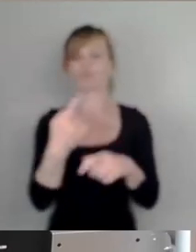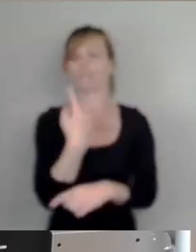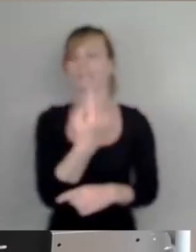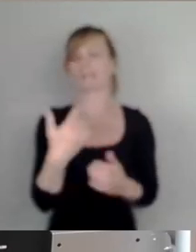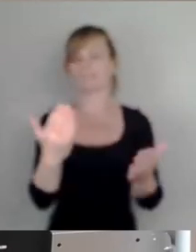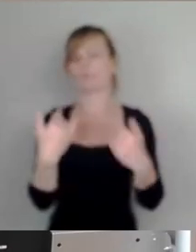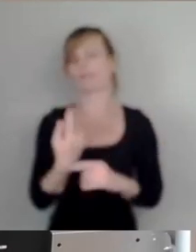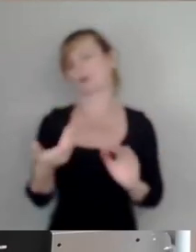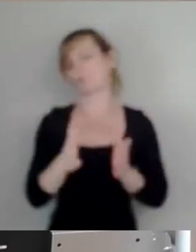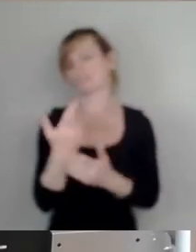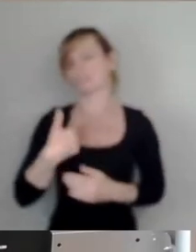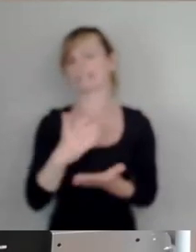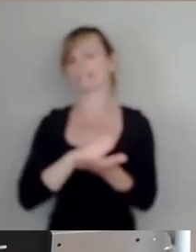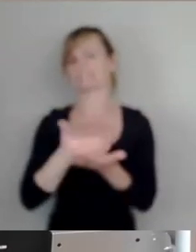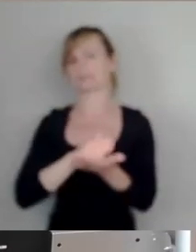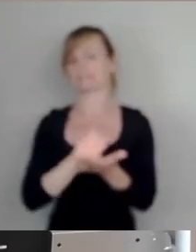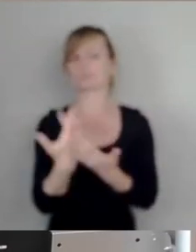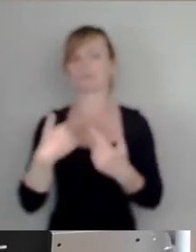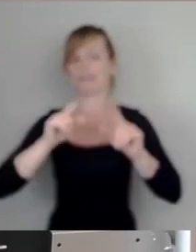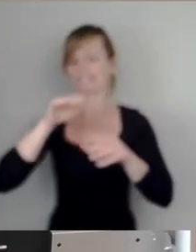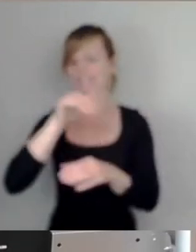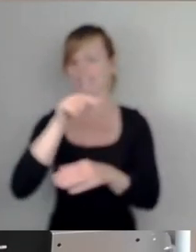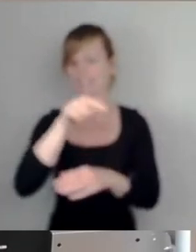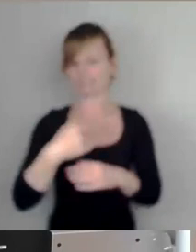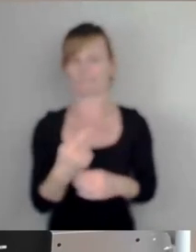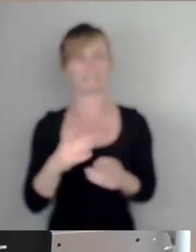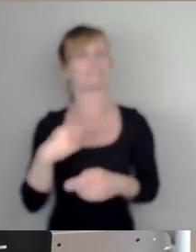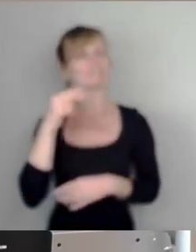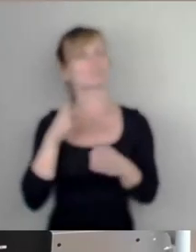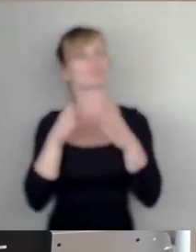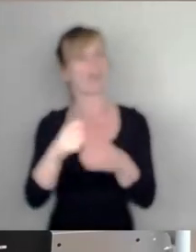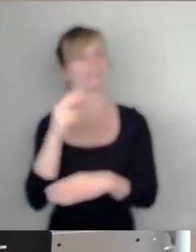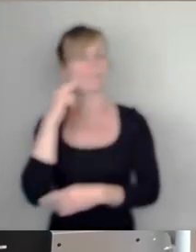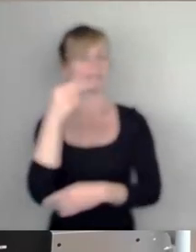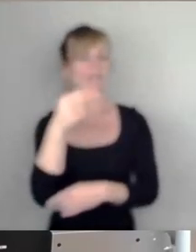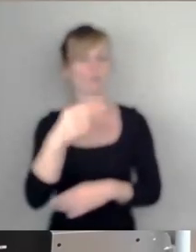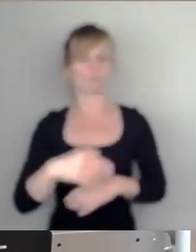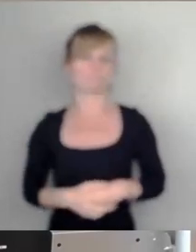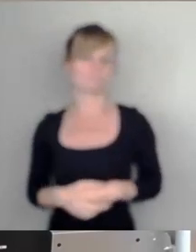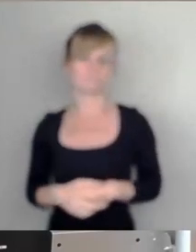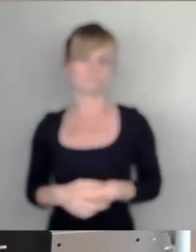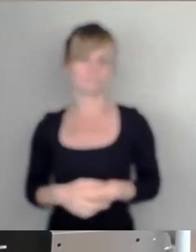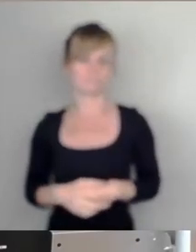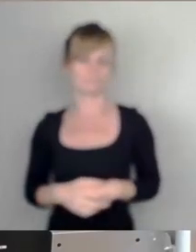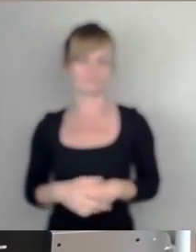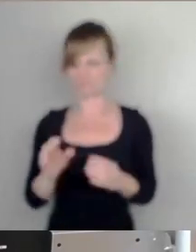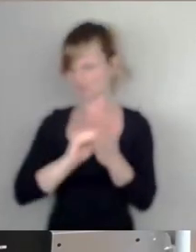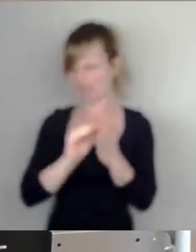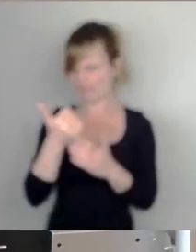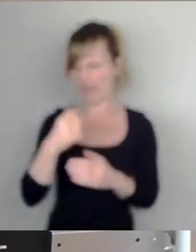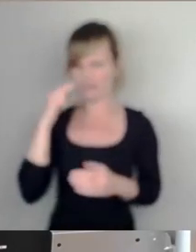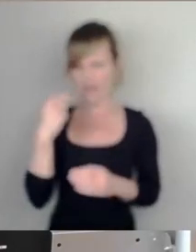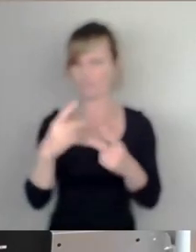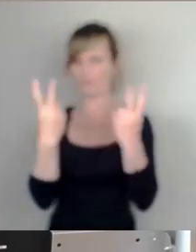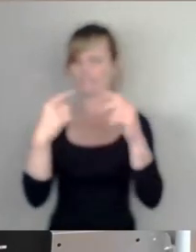meine Interpretation davon, was das ist, so eine Straßenbenennung. Schreibt man einen Namen auf ein offizielles